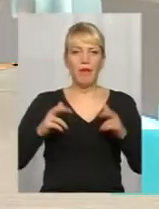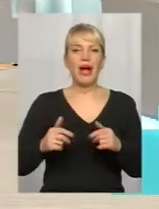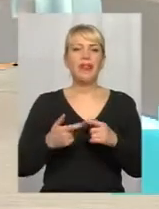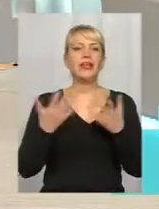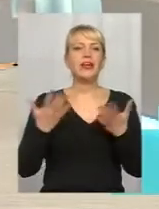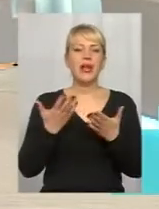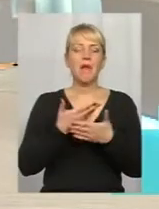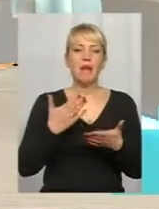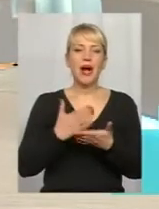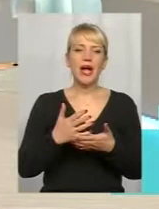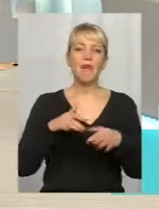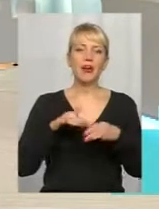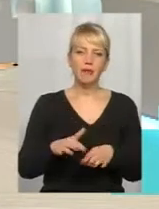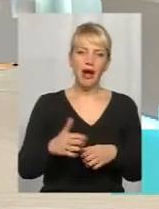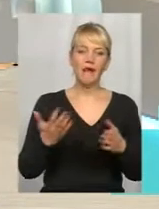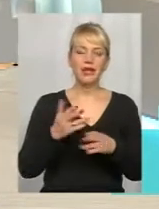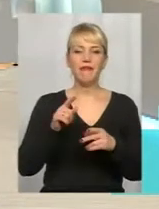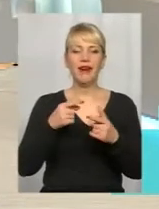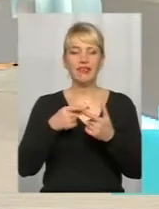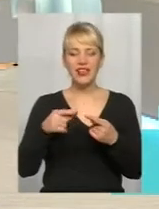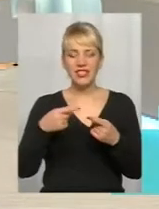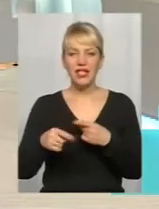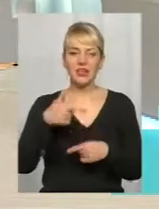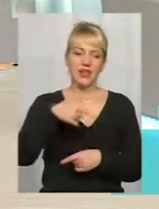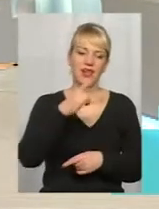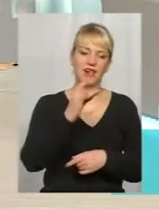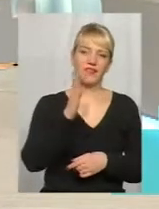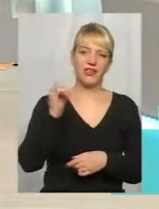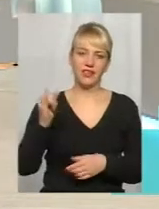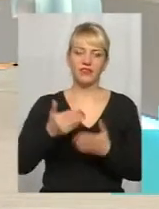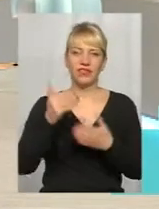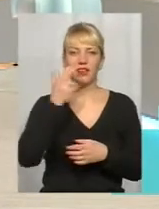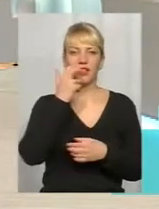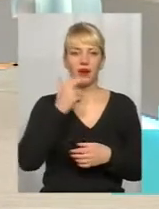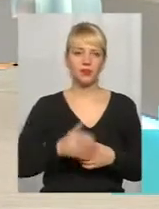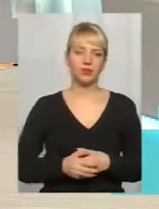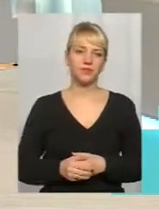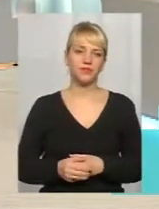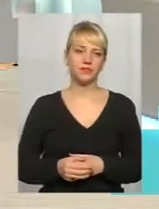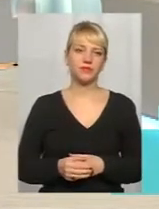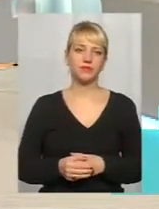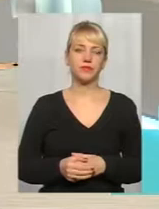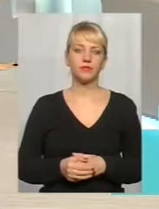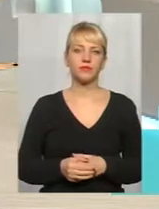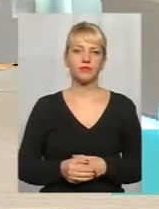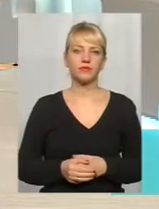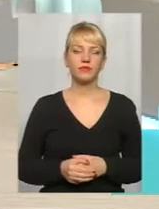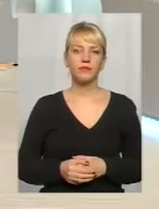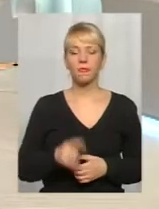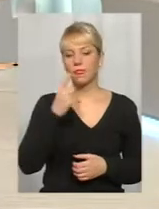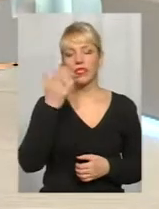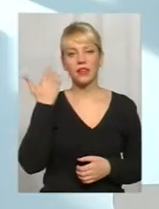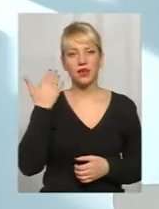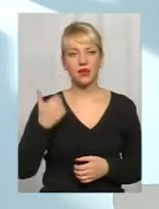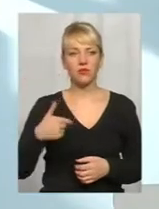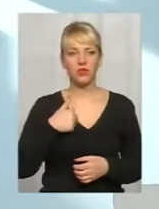маємо справу, чим відрізняється ГРВІ від грипу чи інших застудних захворювань. Ну, не так давно